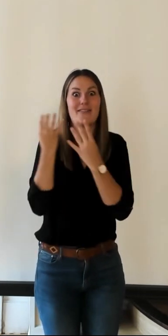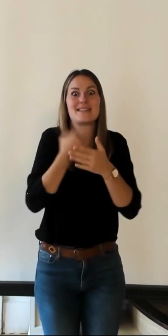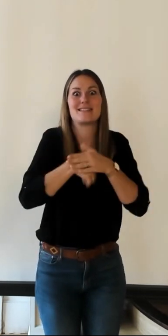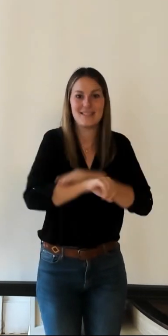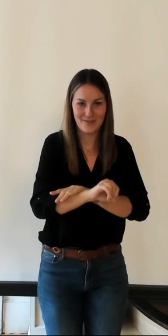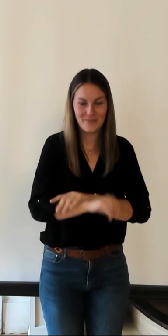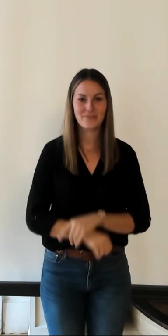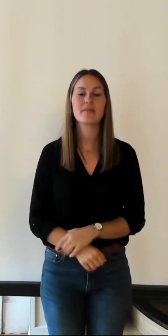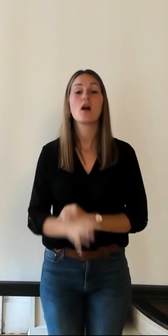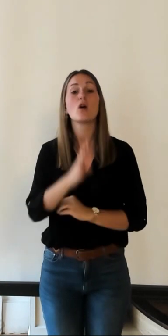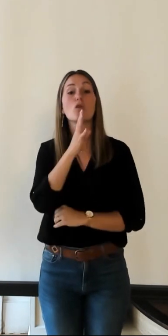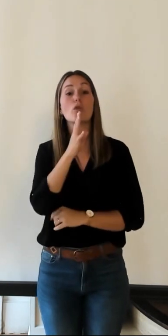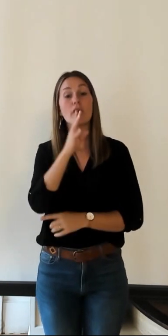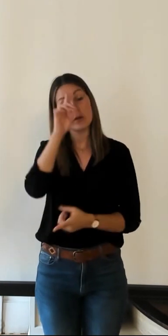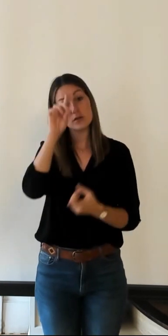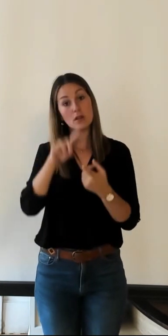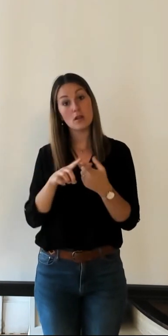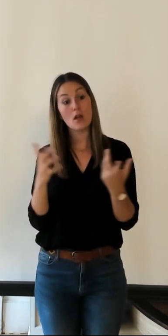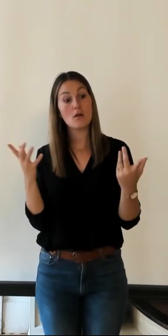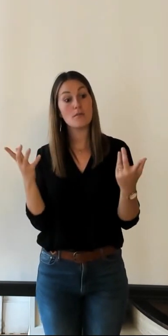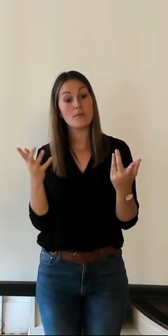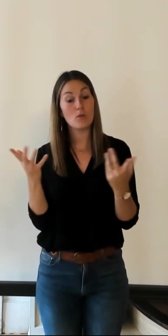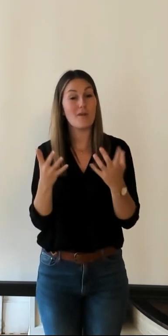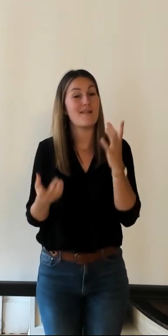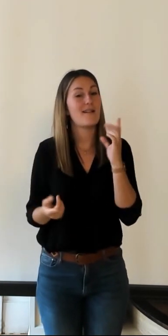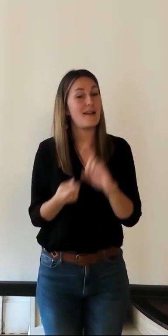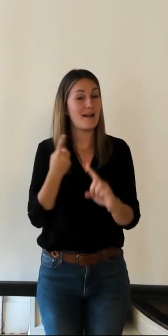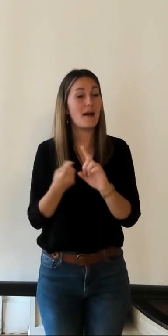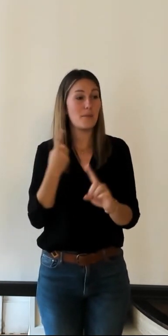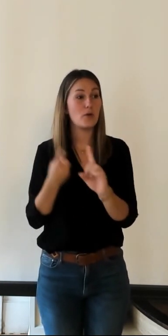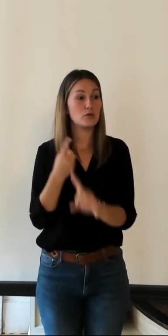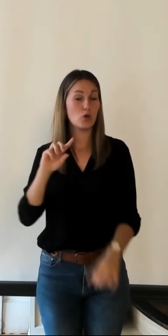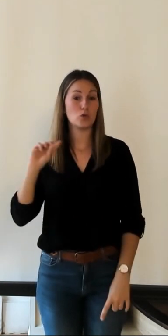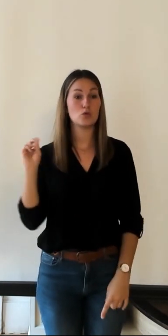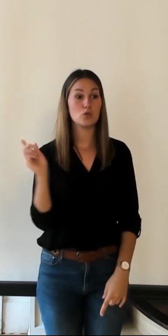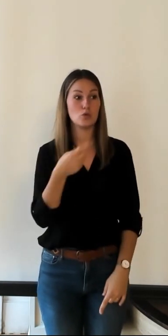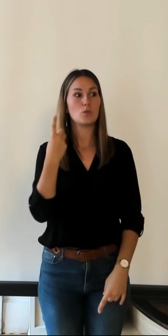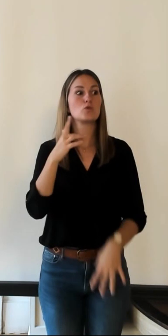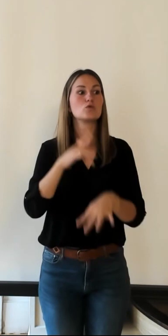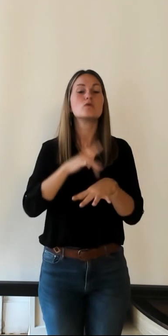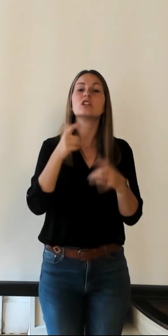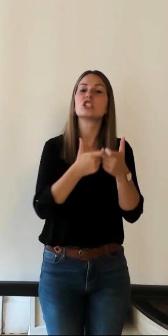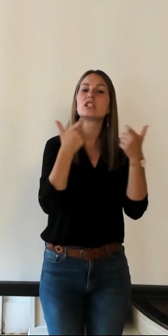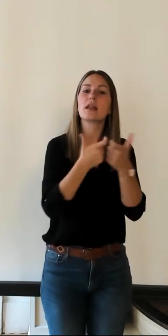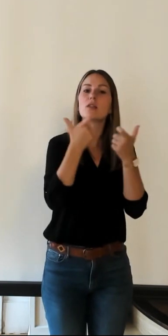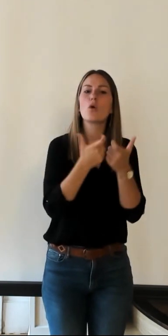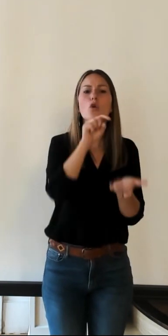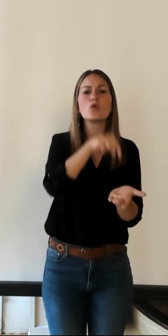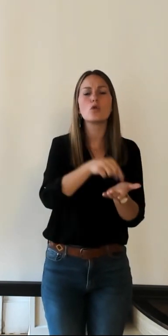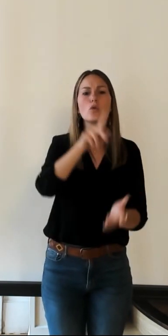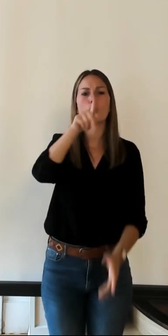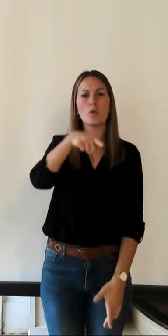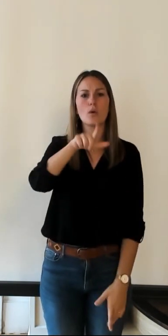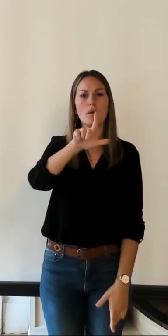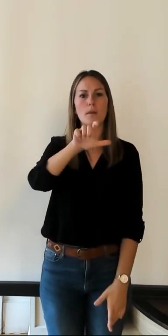va parler évidemment d'un sujet très important qui nous concerne l'histoire du château du Plessis du Plessis-les